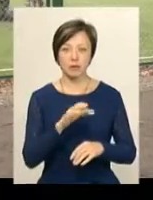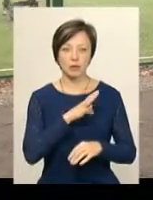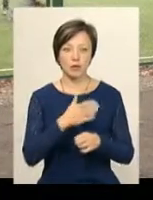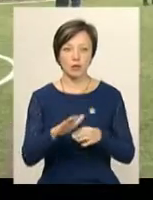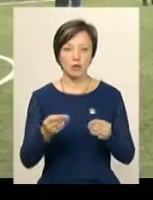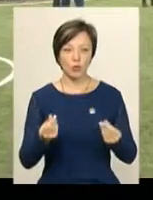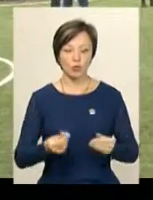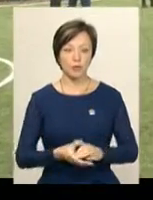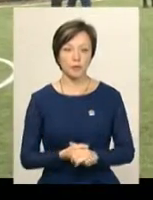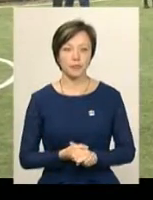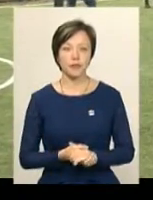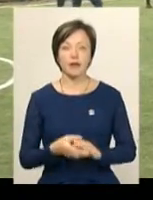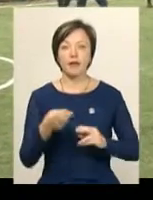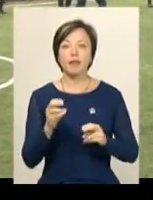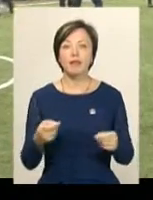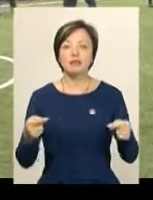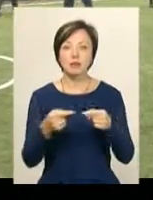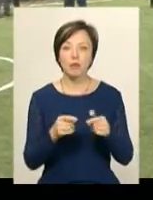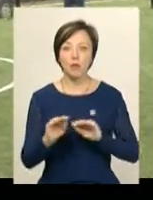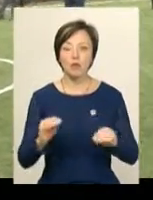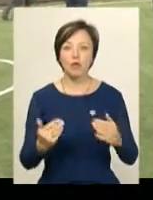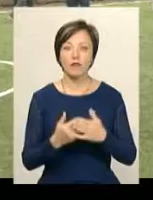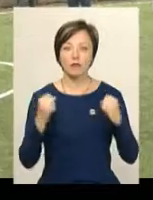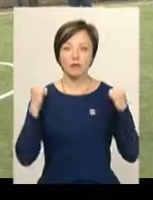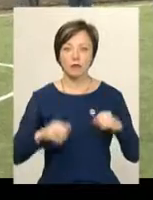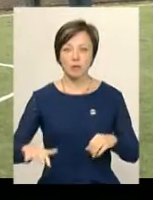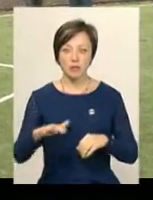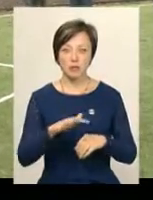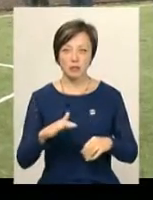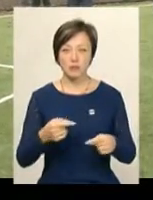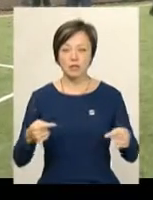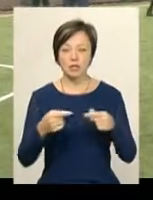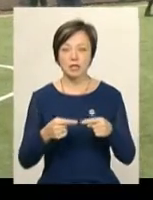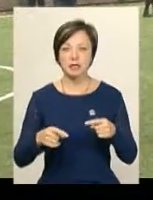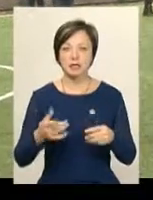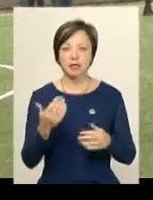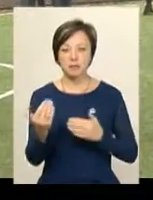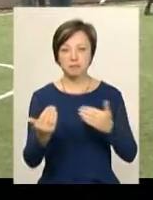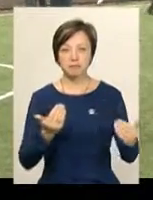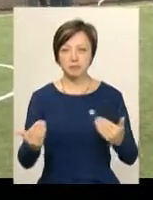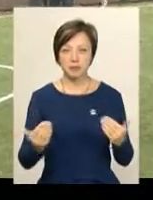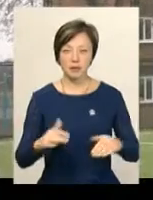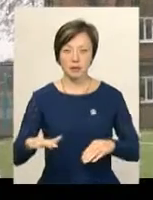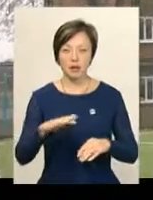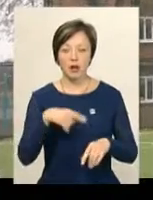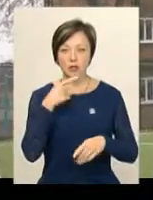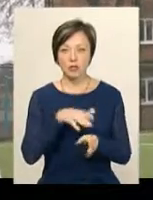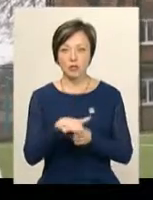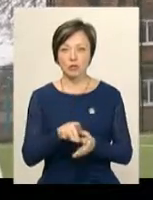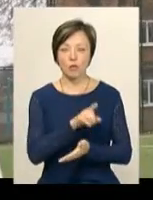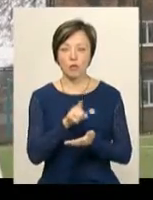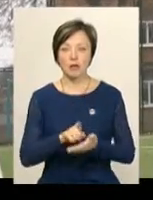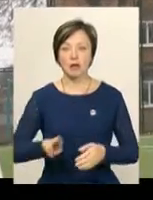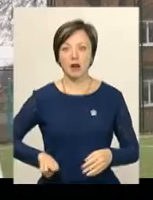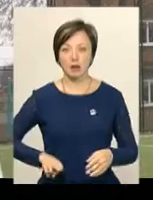будівлі кошти. Де саме облаштовувати новий спортивний майданчик визначають за територіальним принципом, каже виконуючий обов'язки